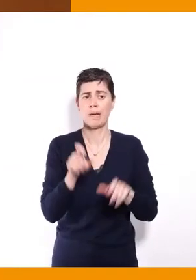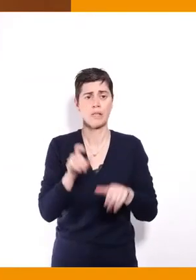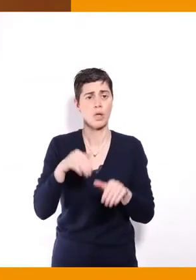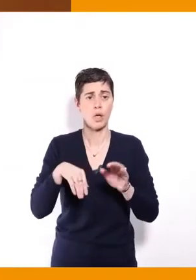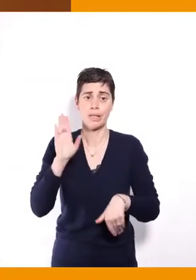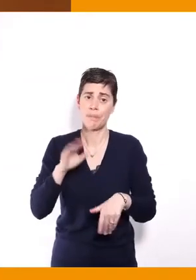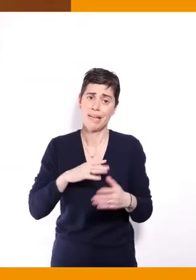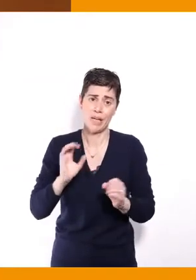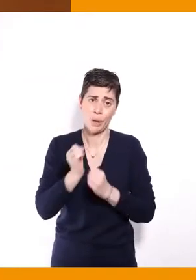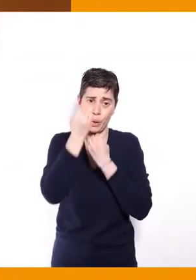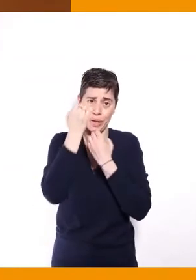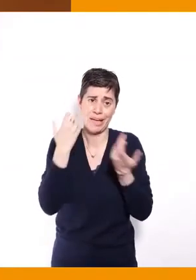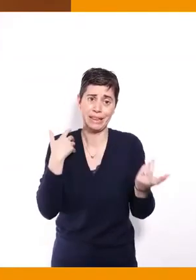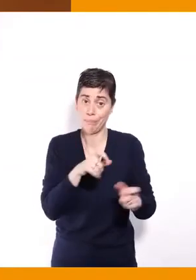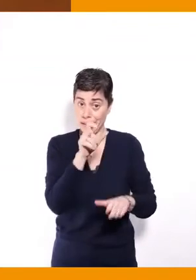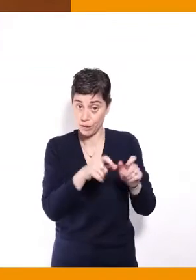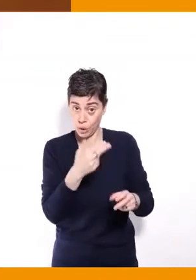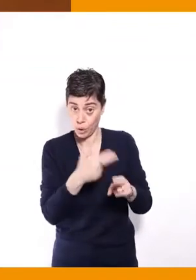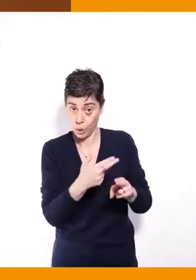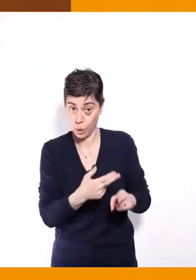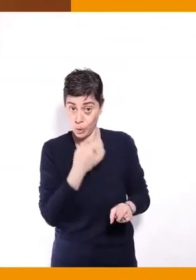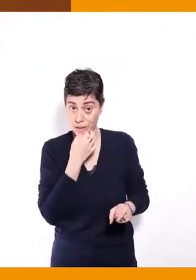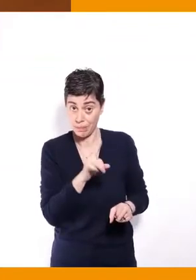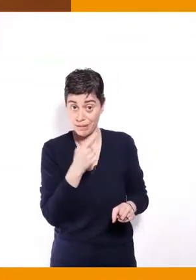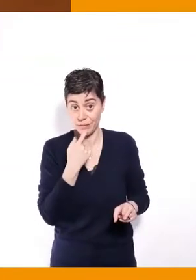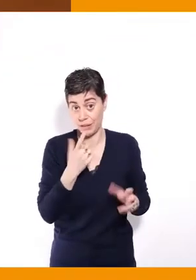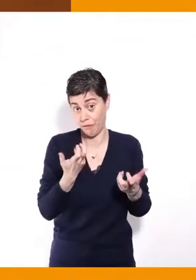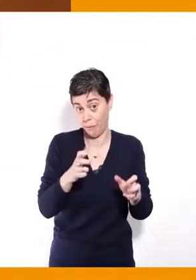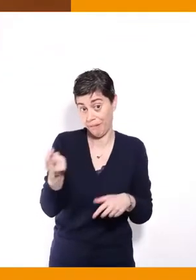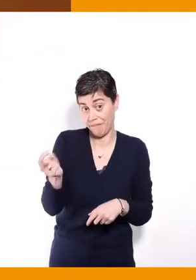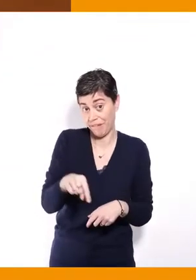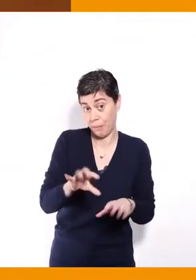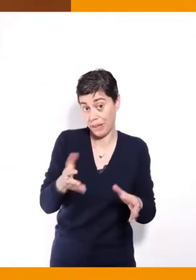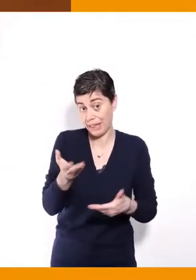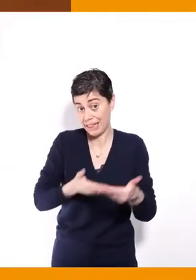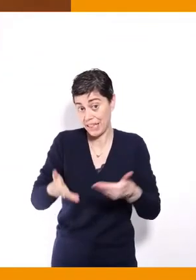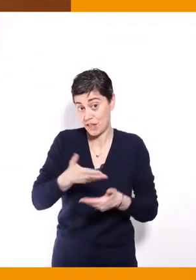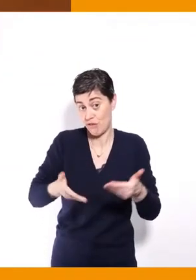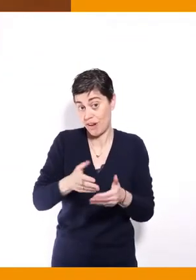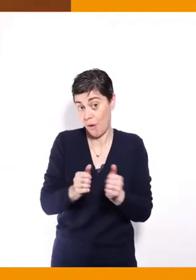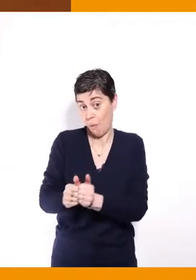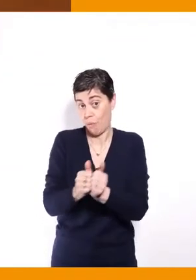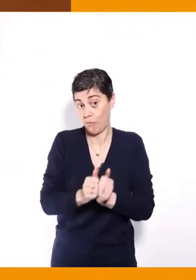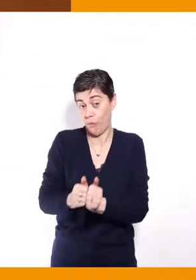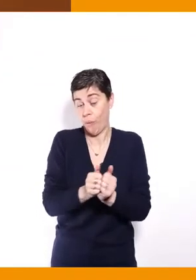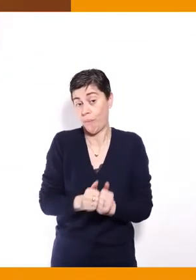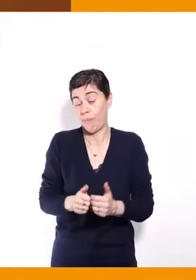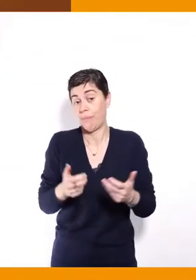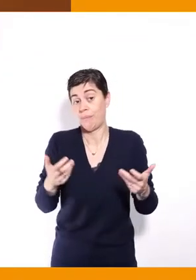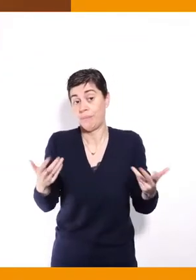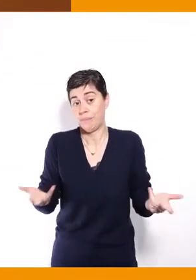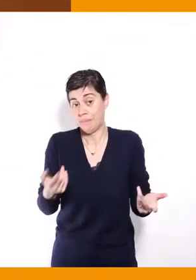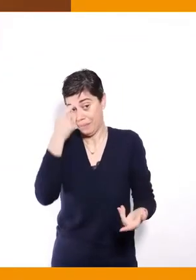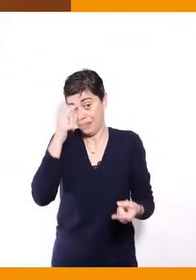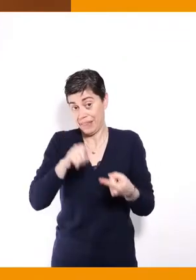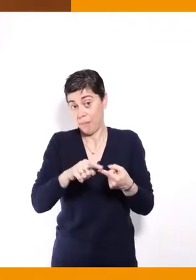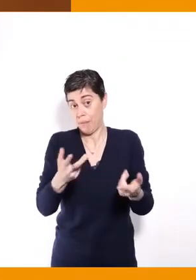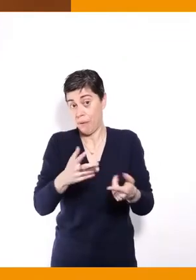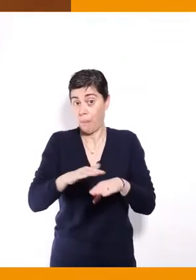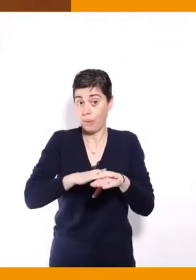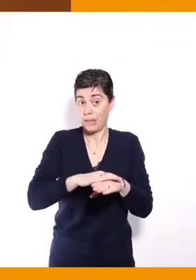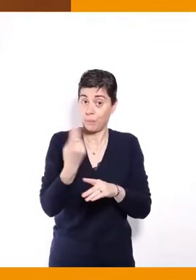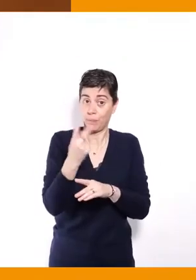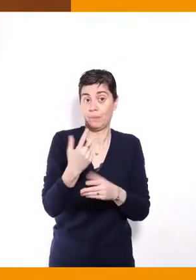regretter que tous ceux que je n'ai pas cités n'aient pas souhaité venir échanger avec nous sur leur politique du